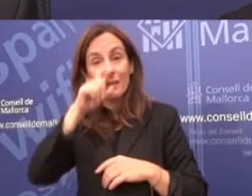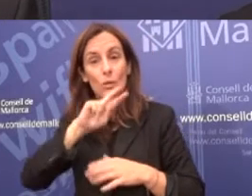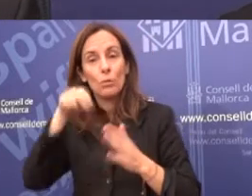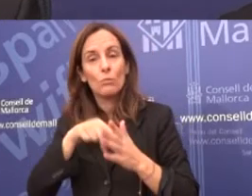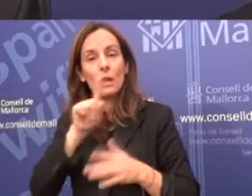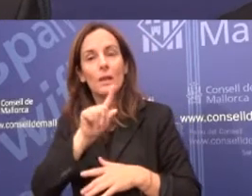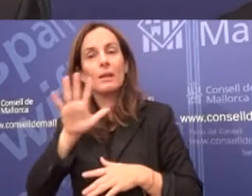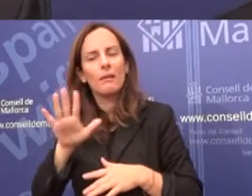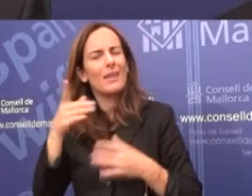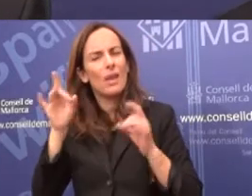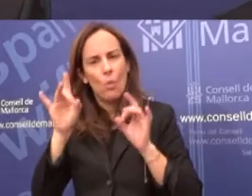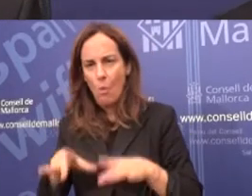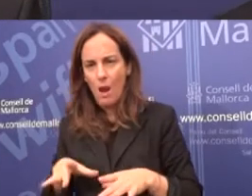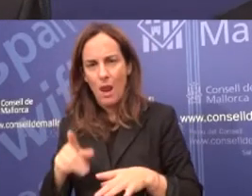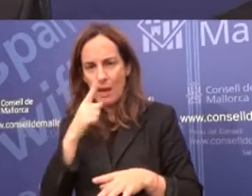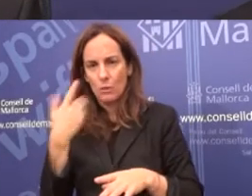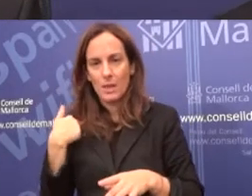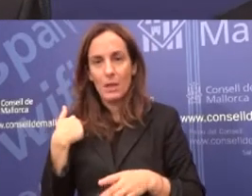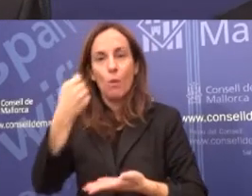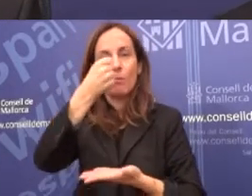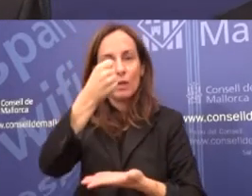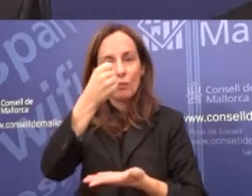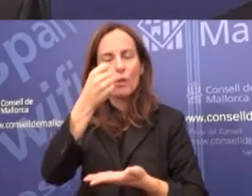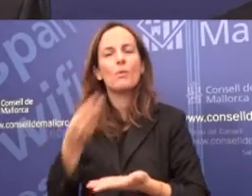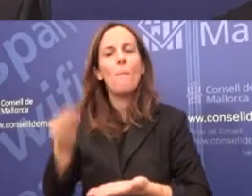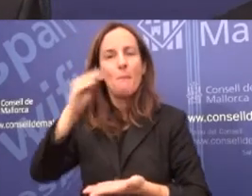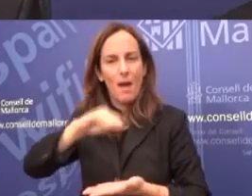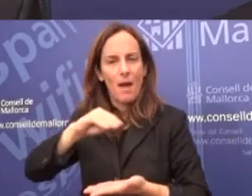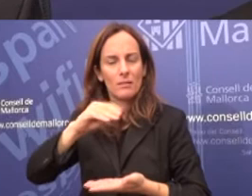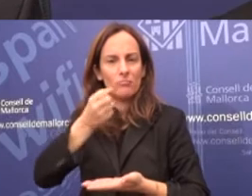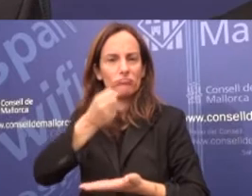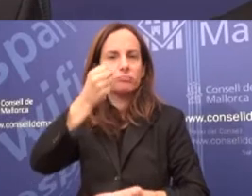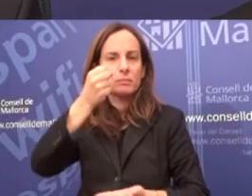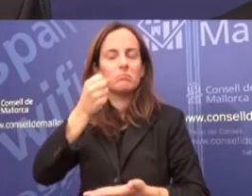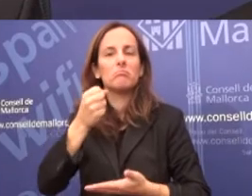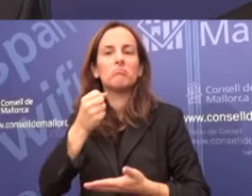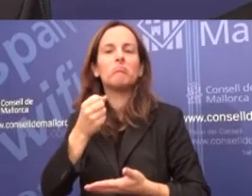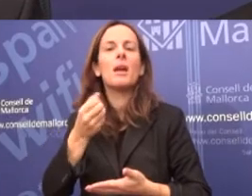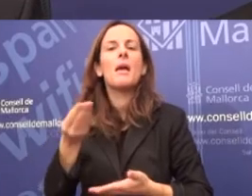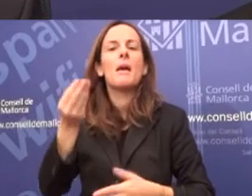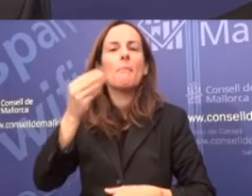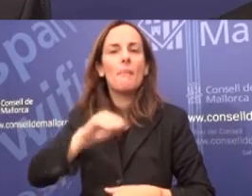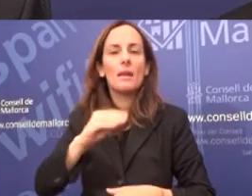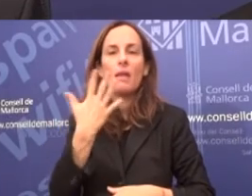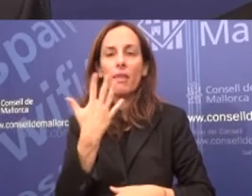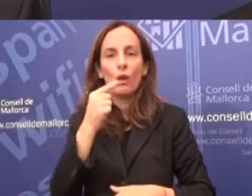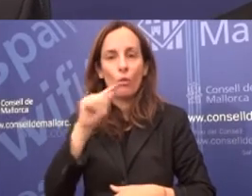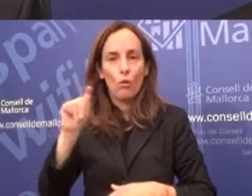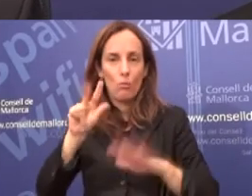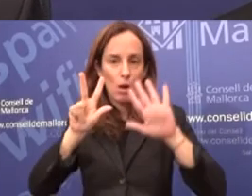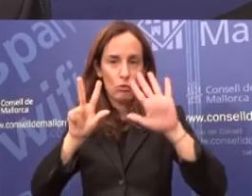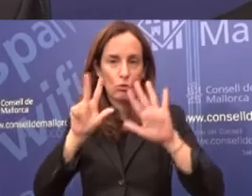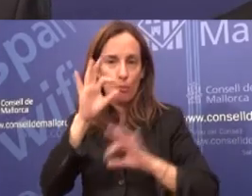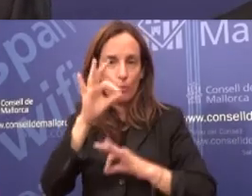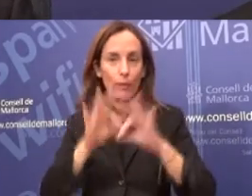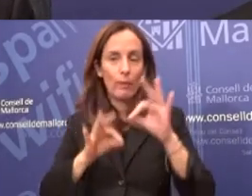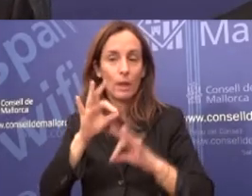mantenim en la mateixa línia, tenim un pressupost que s'incrementa, que s'incrementa en torn d'un 5,8%,